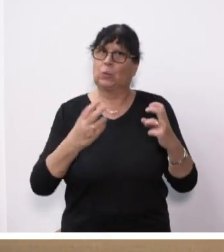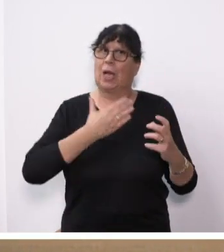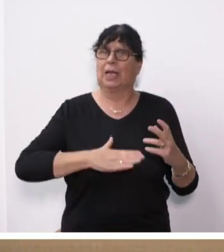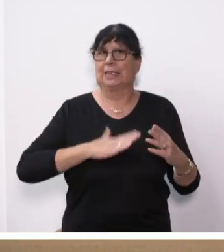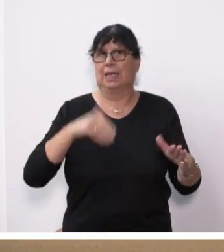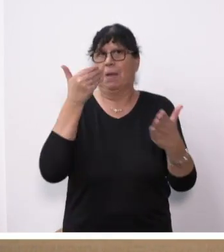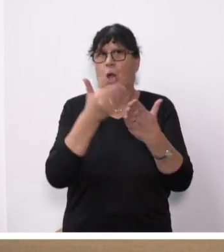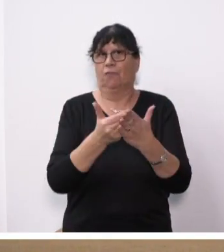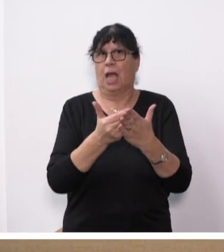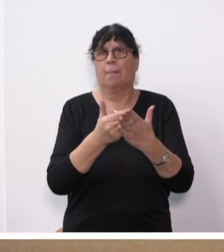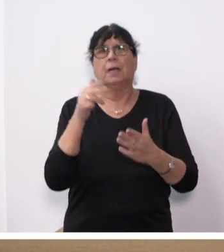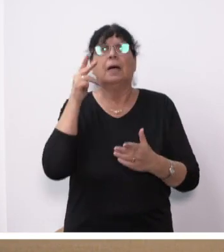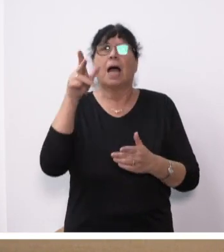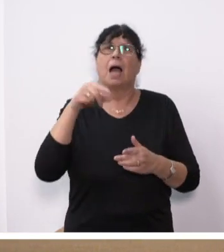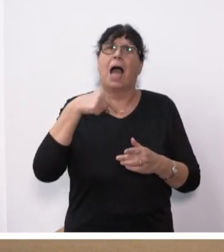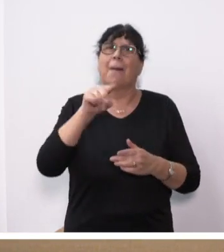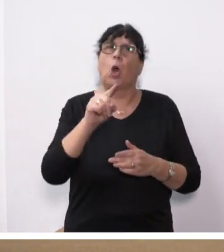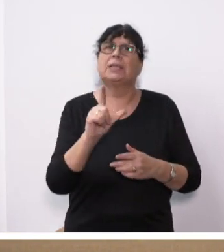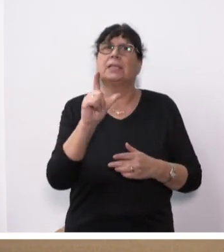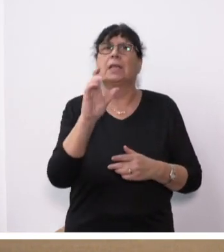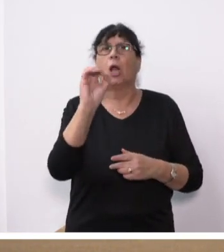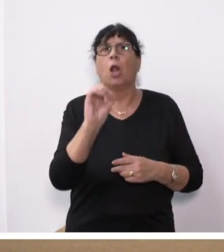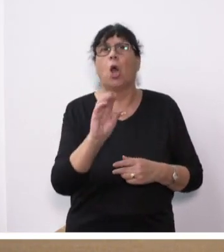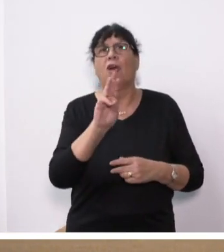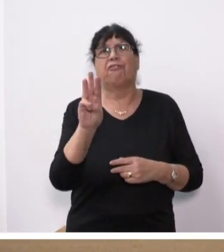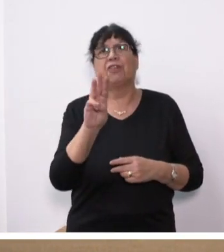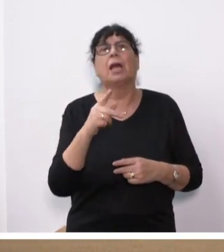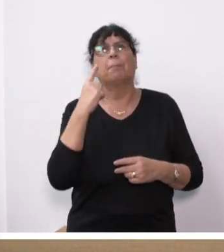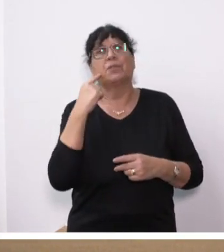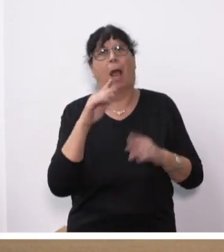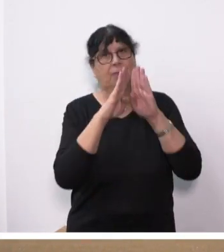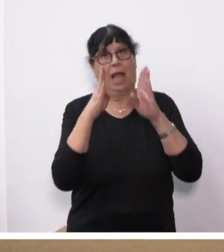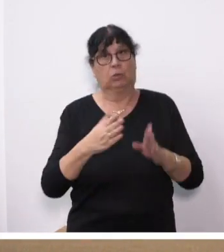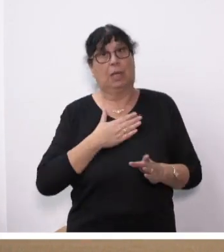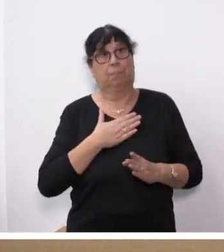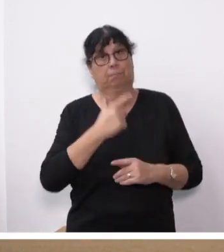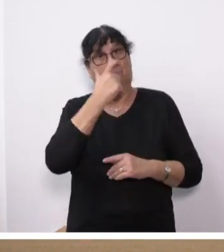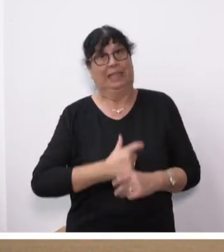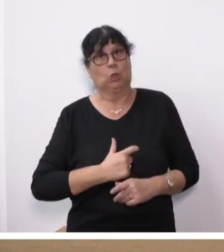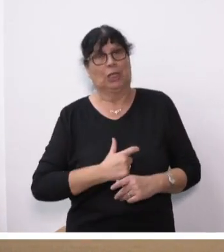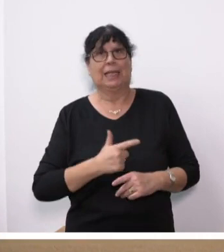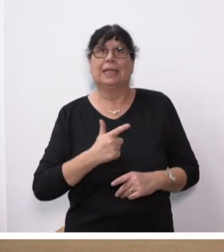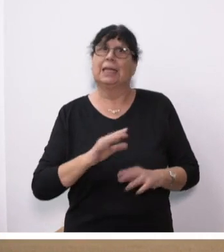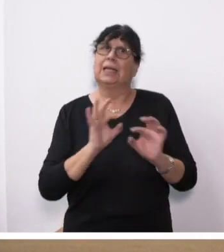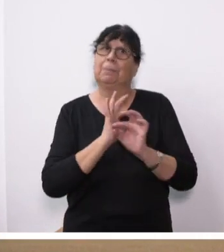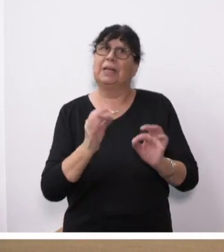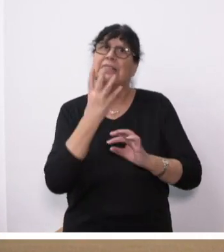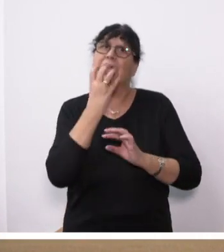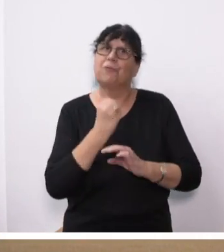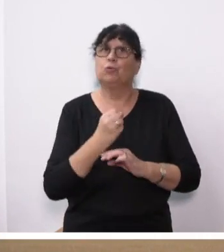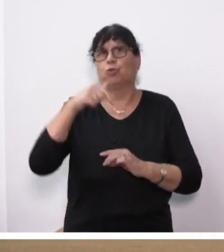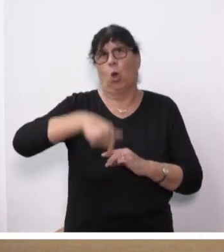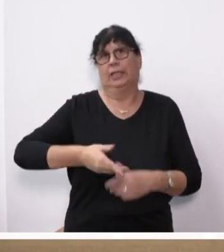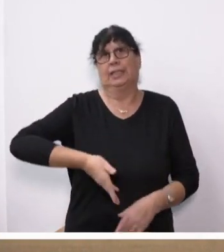Aufgabe, Herrn Abgeordneten Stephan Löw im Namen des ganzen Hauses, aber auch von mir persönlich, die besten Wünsche zu seinem